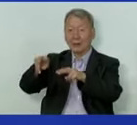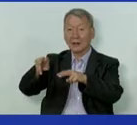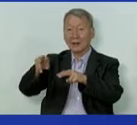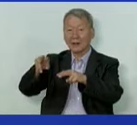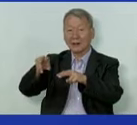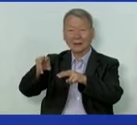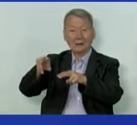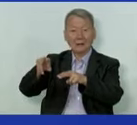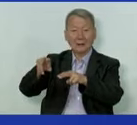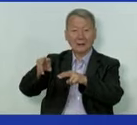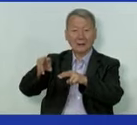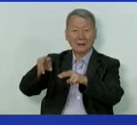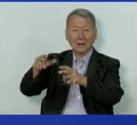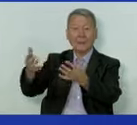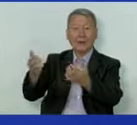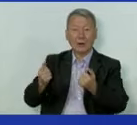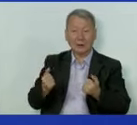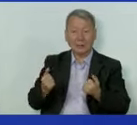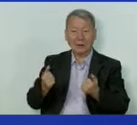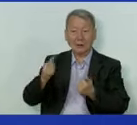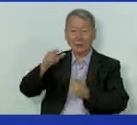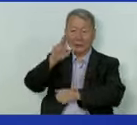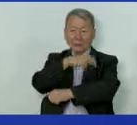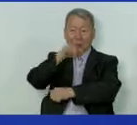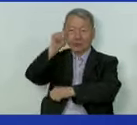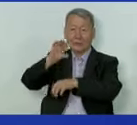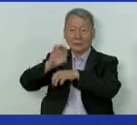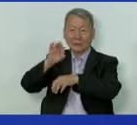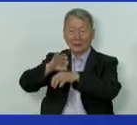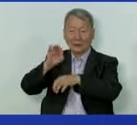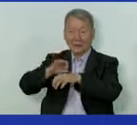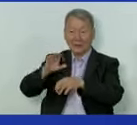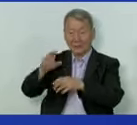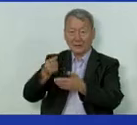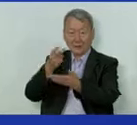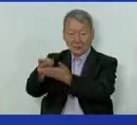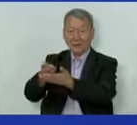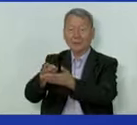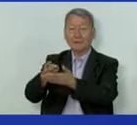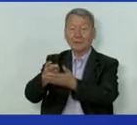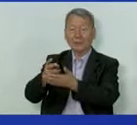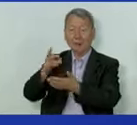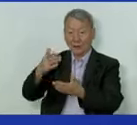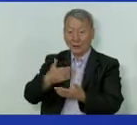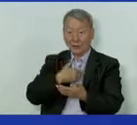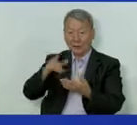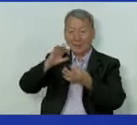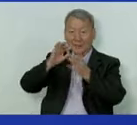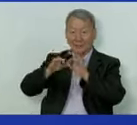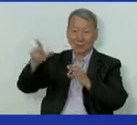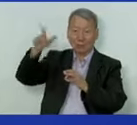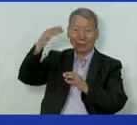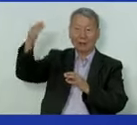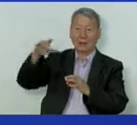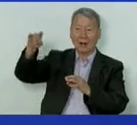приема больных. Вот хотел бы подробно остановиться,